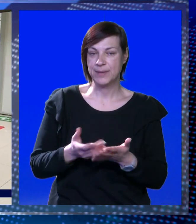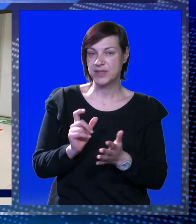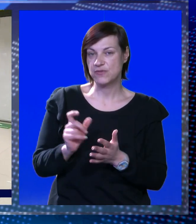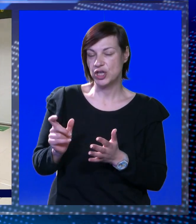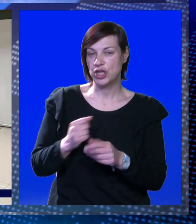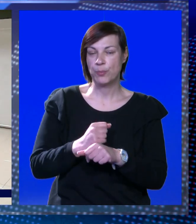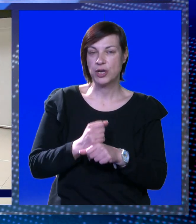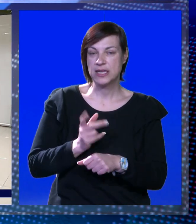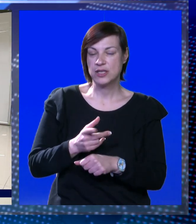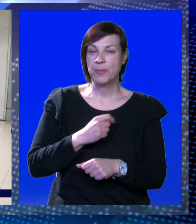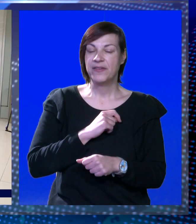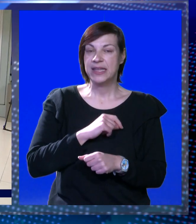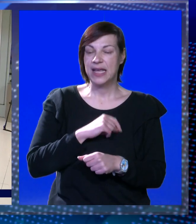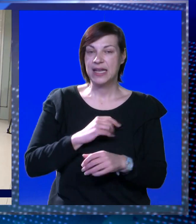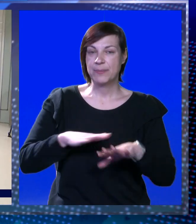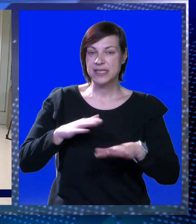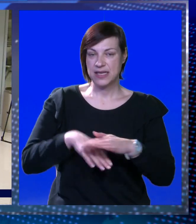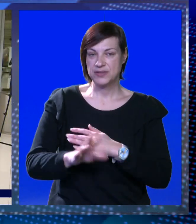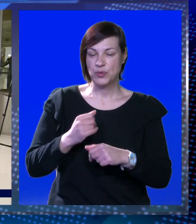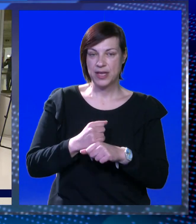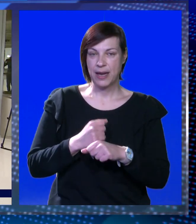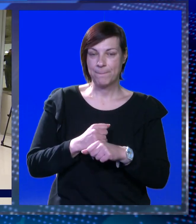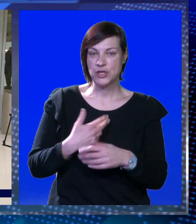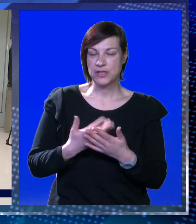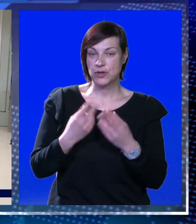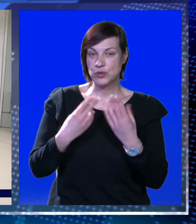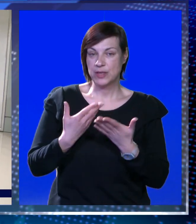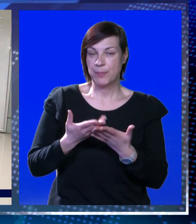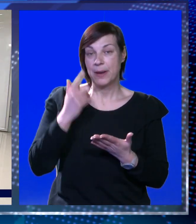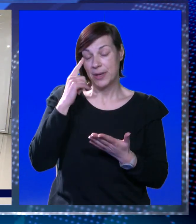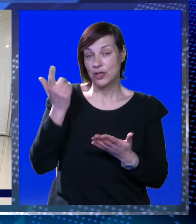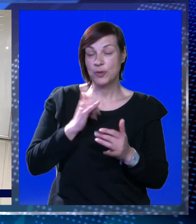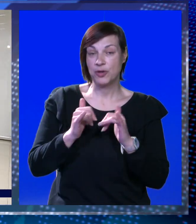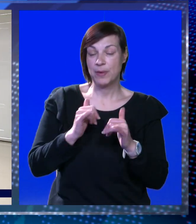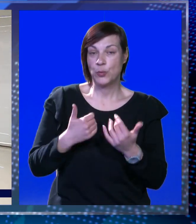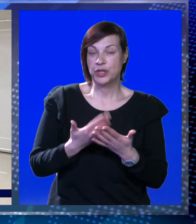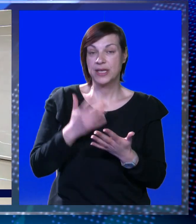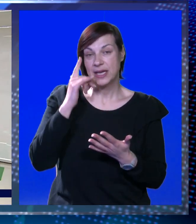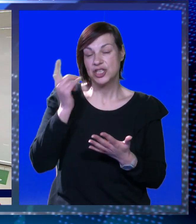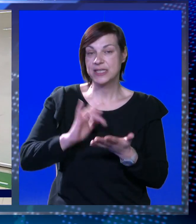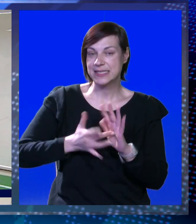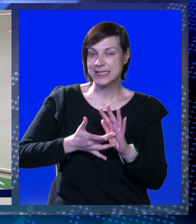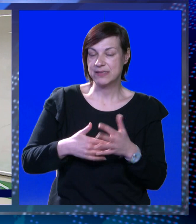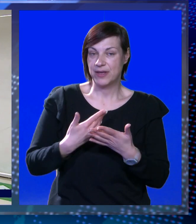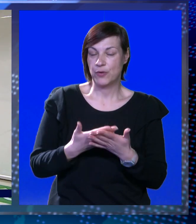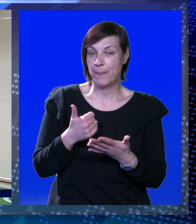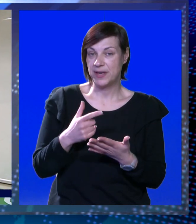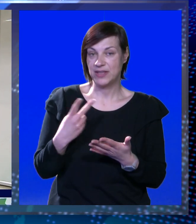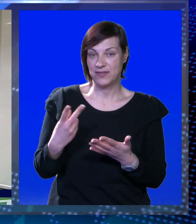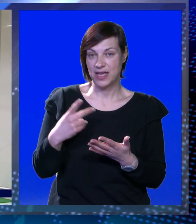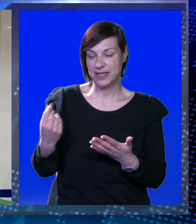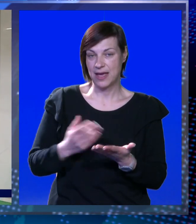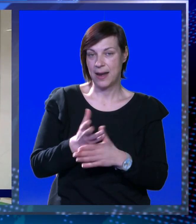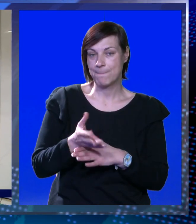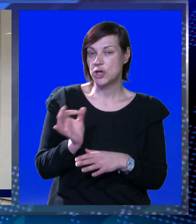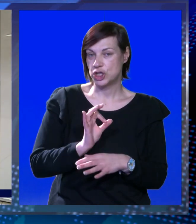Svoj dio posla morali su obaviti i djelatnici Ministarstva unutarnjih poslova, no ako je suditi prema dojmovima putnika, čini se kao da je sve, bar u ova prva